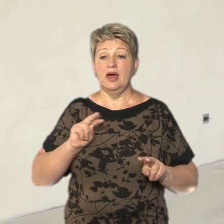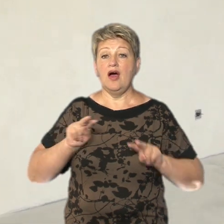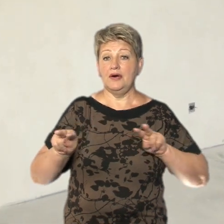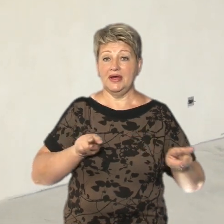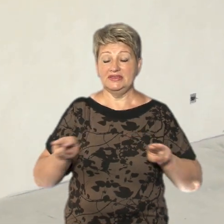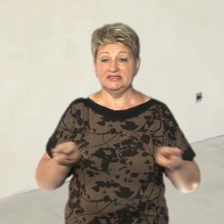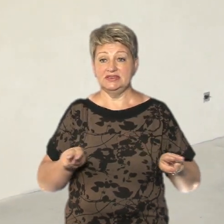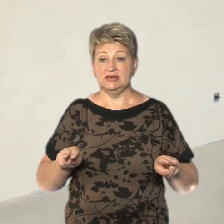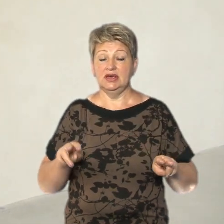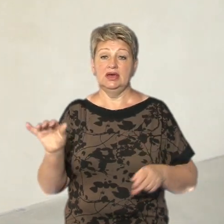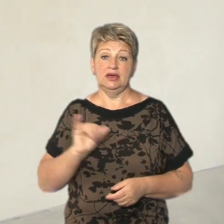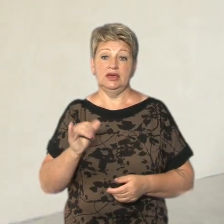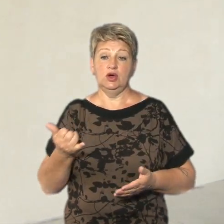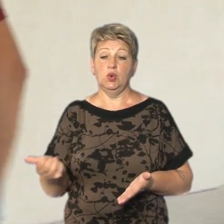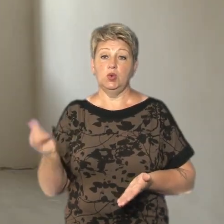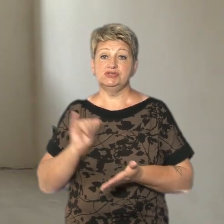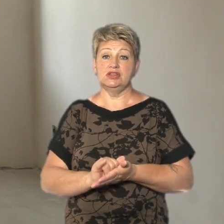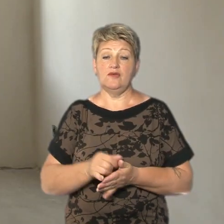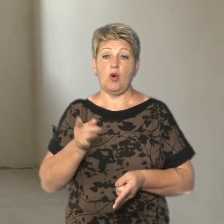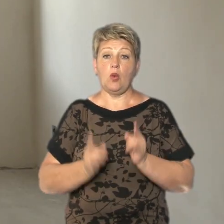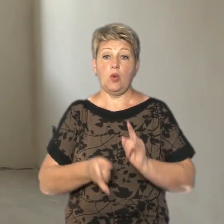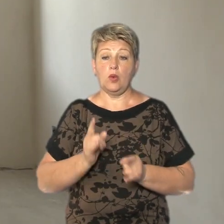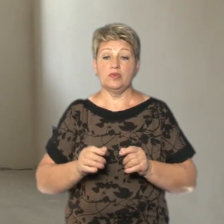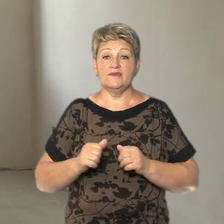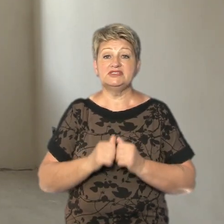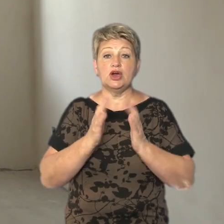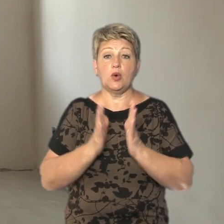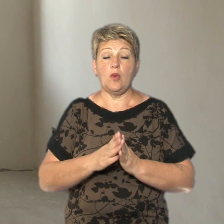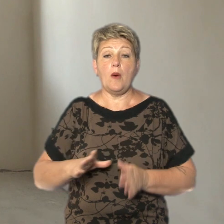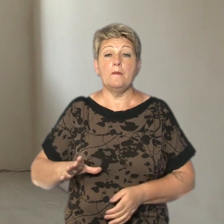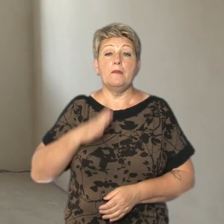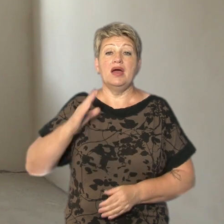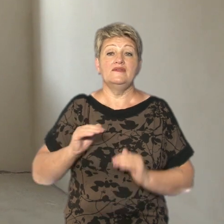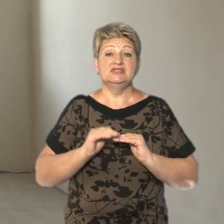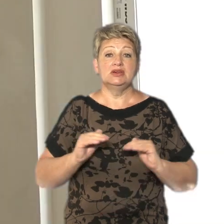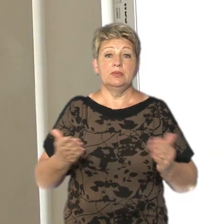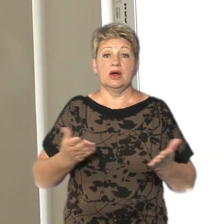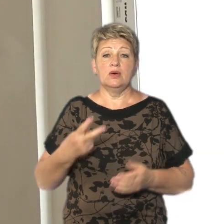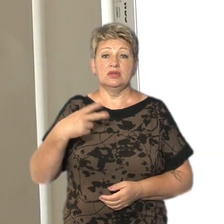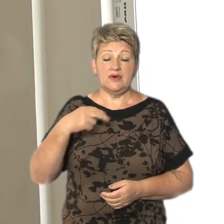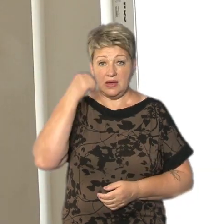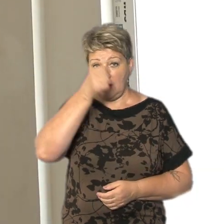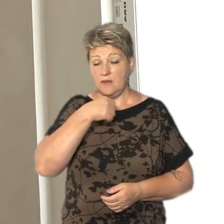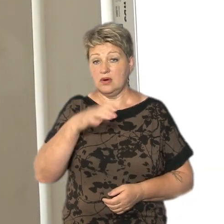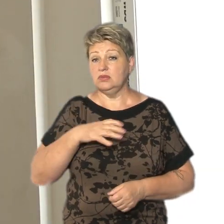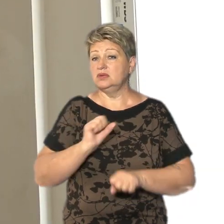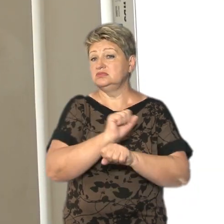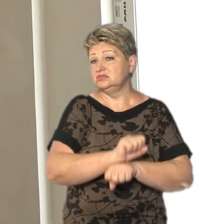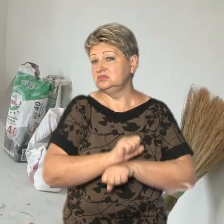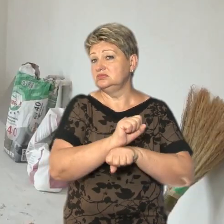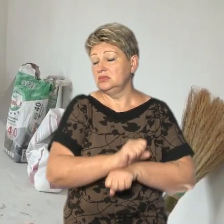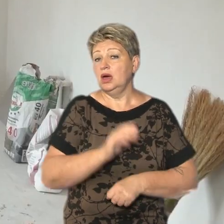встановлюється вже в мінімумі. Всього в колишньому дитсадку, який понад 20 років стояв пусткою, буде 26